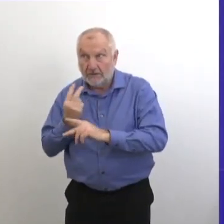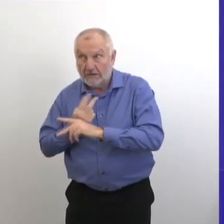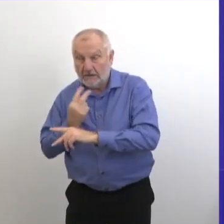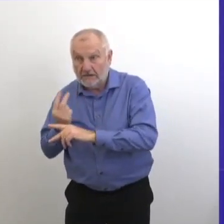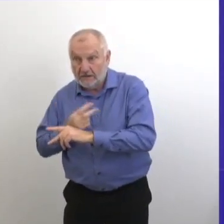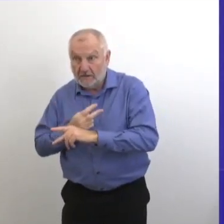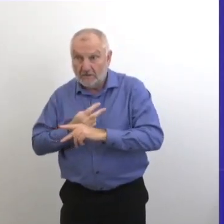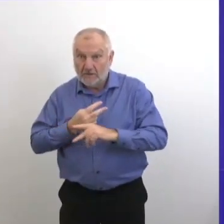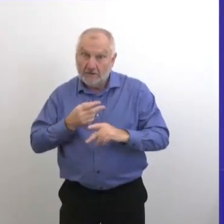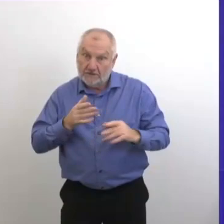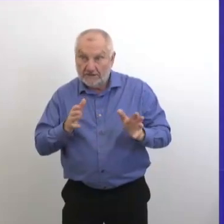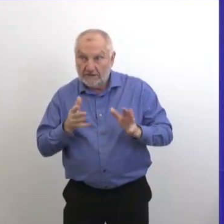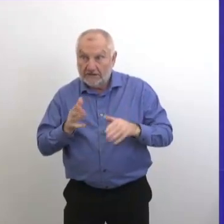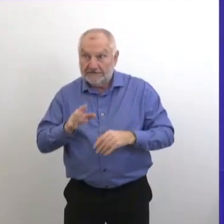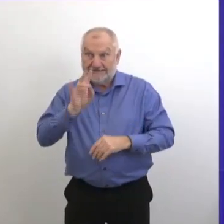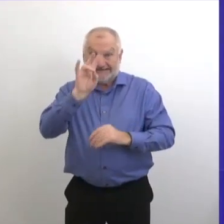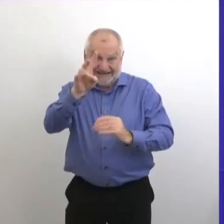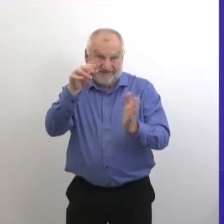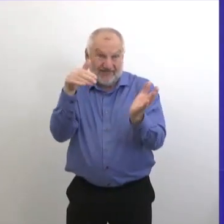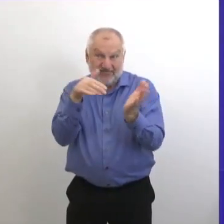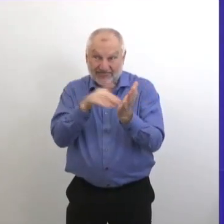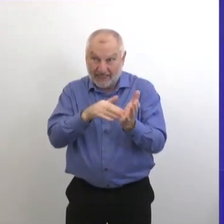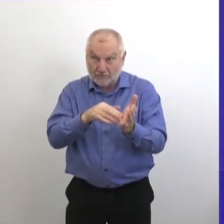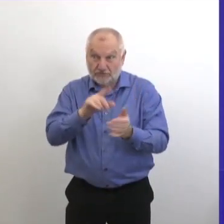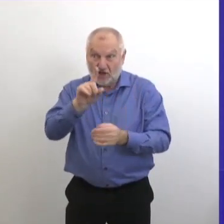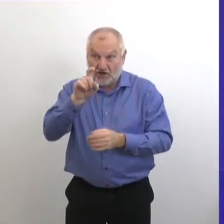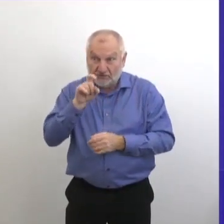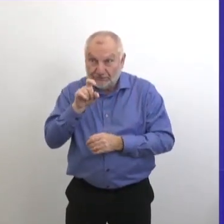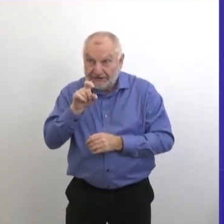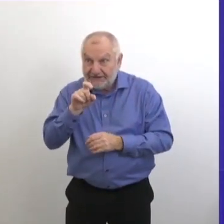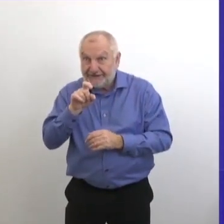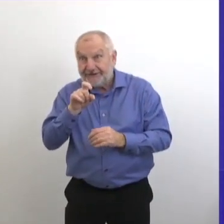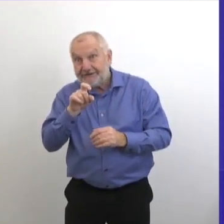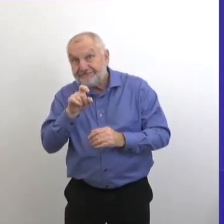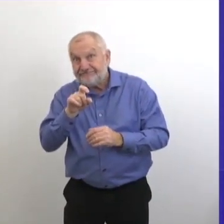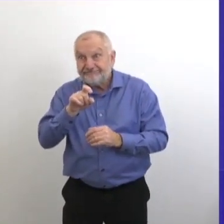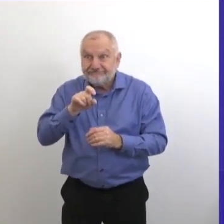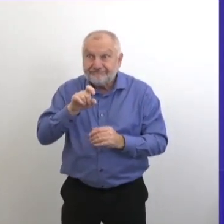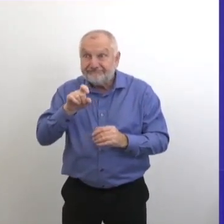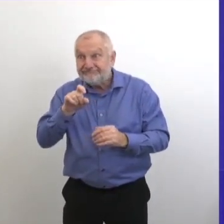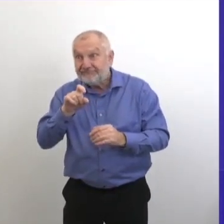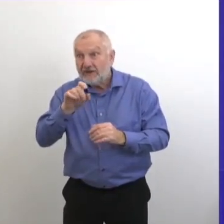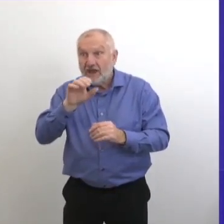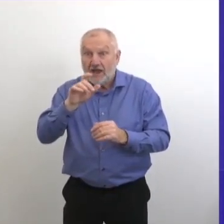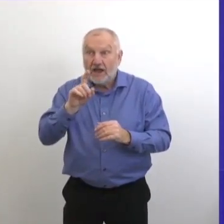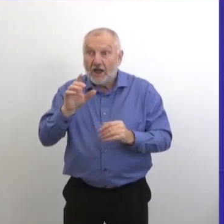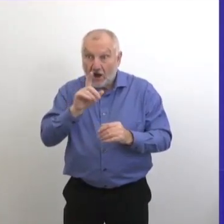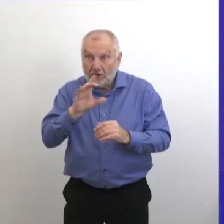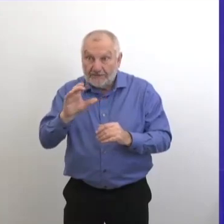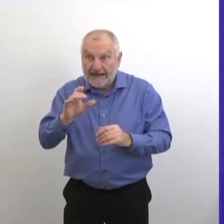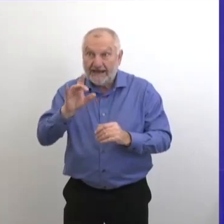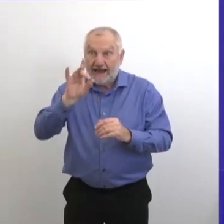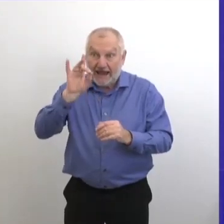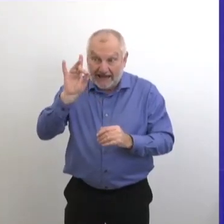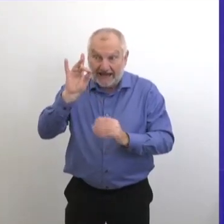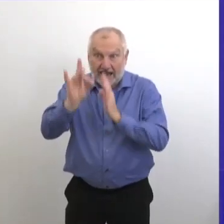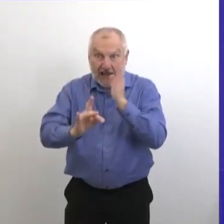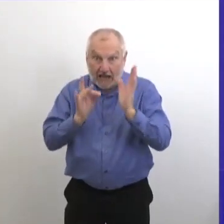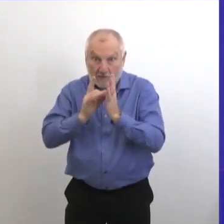à 7108 quarts de travail par semaine.